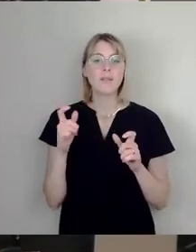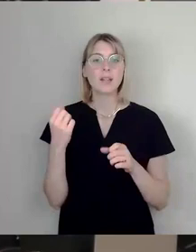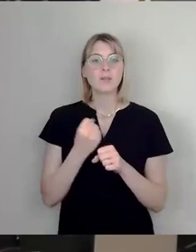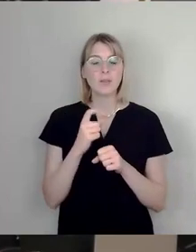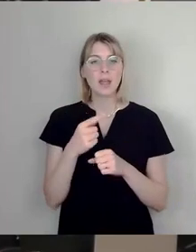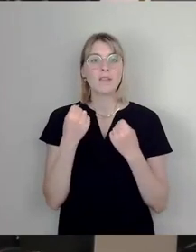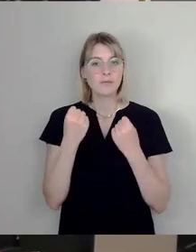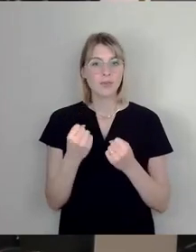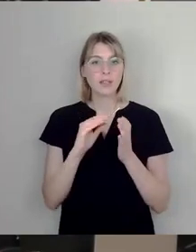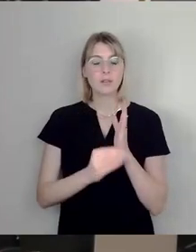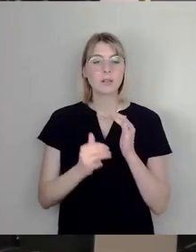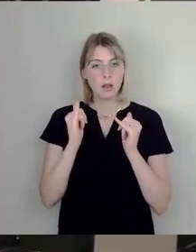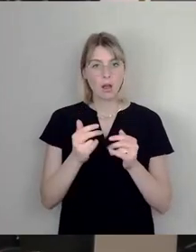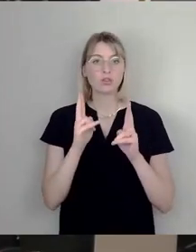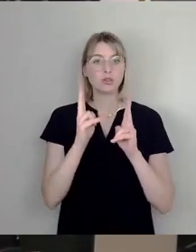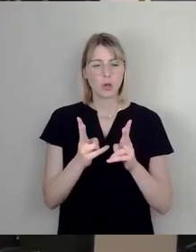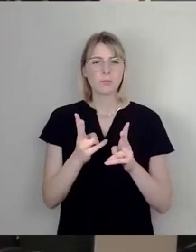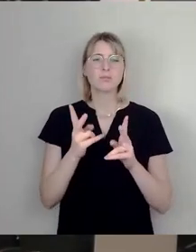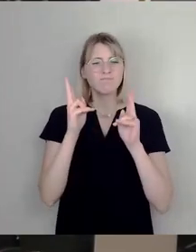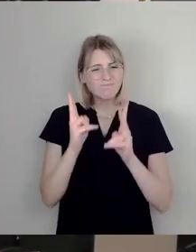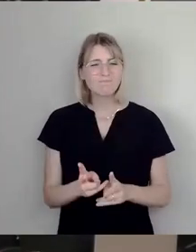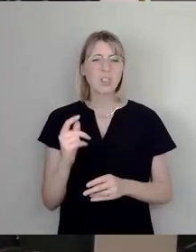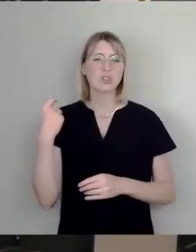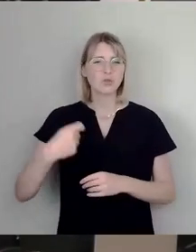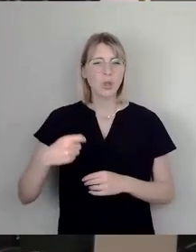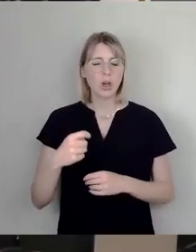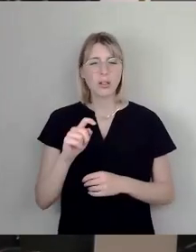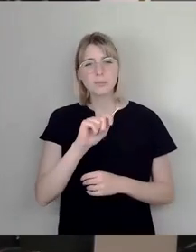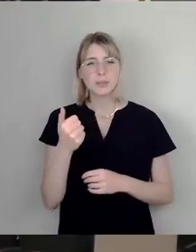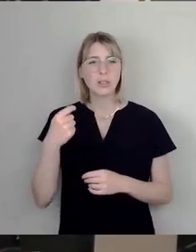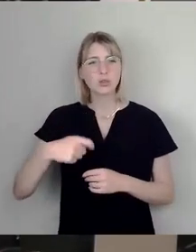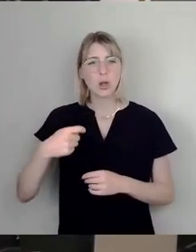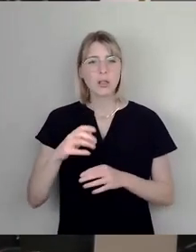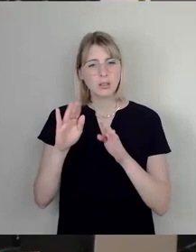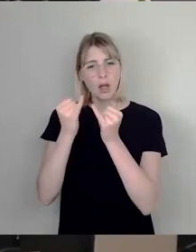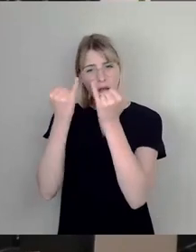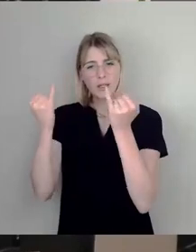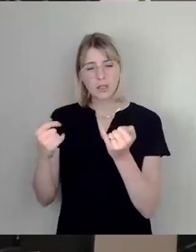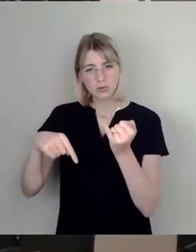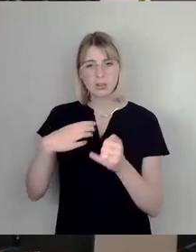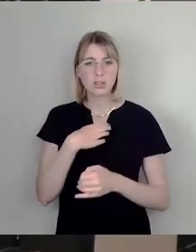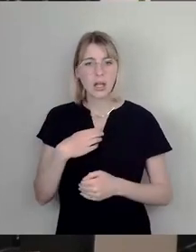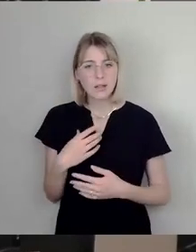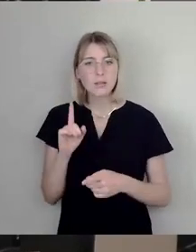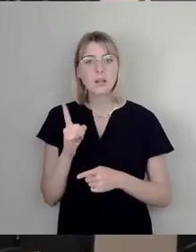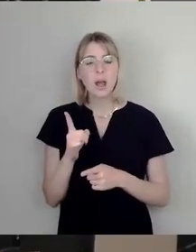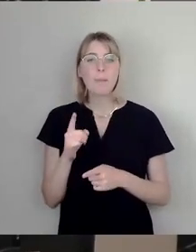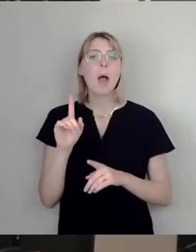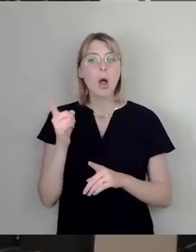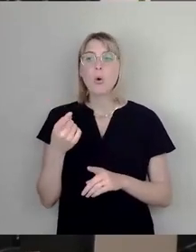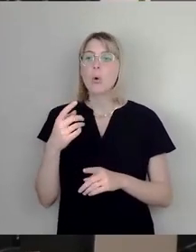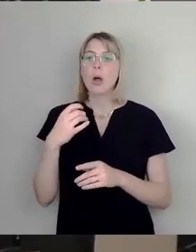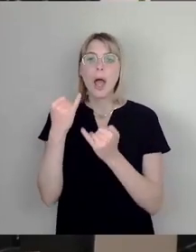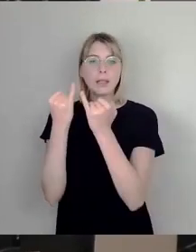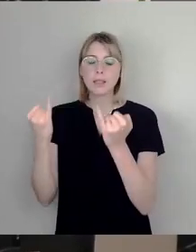stimmt, das Eventwerk ist extrem teuer. Es ist die teuerste Einrichtung, die wir haben in der ganzen Stadt. Und es ist auch keine besonders gute Einrichtung. Es ist äußerst